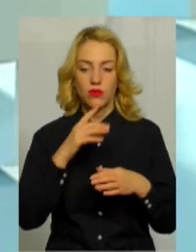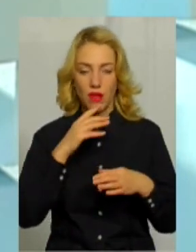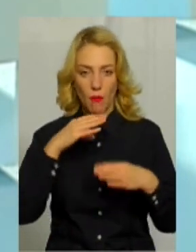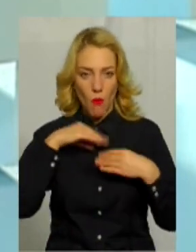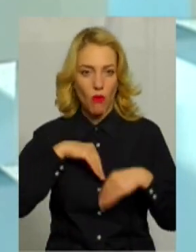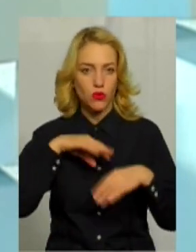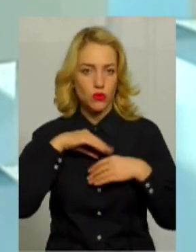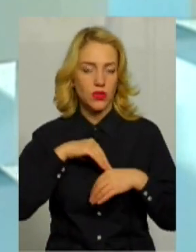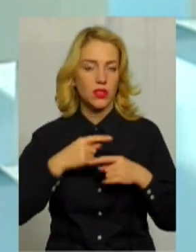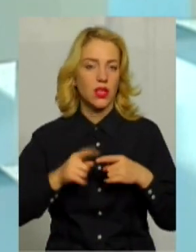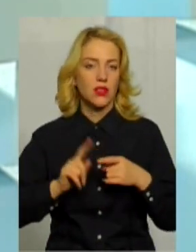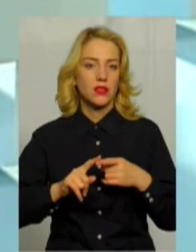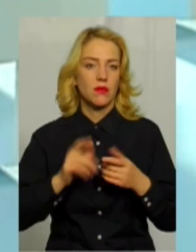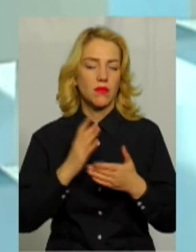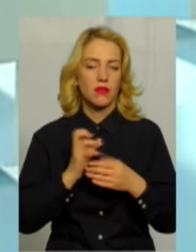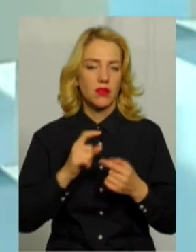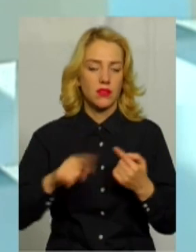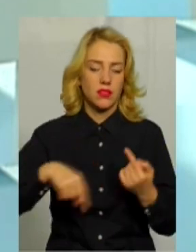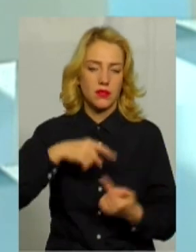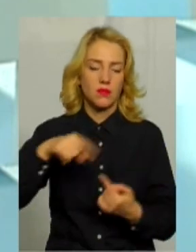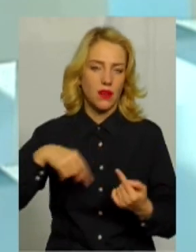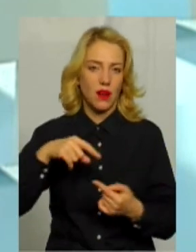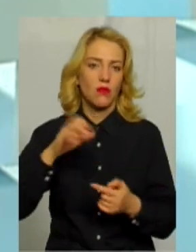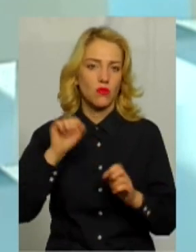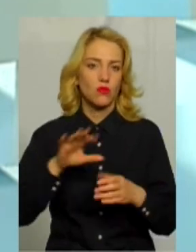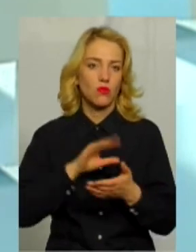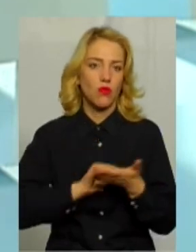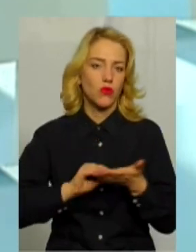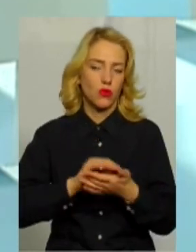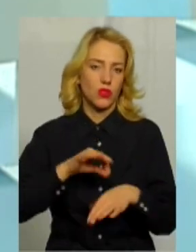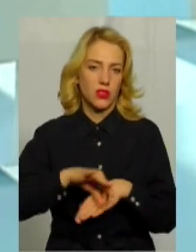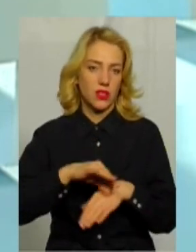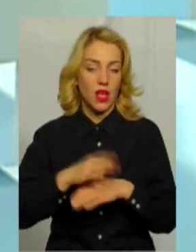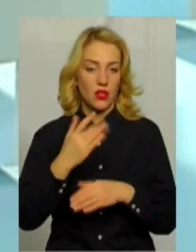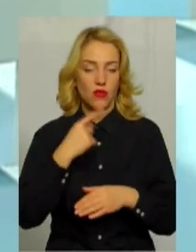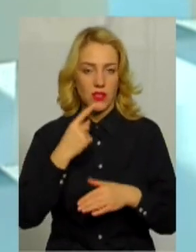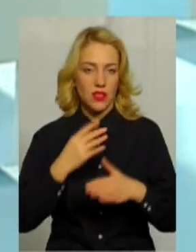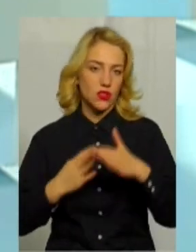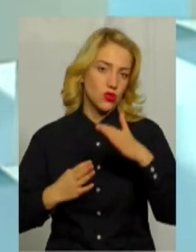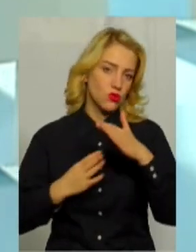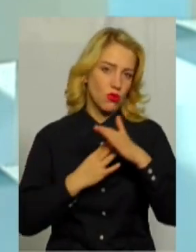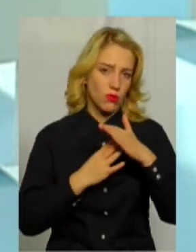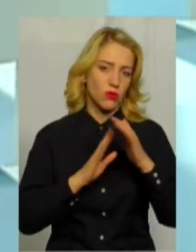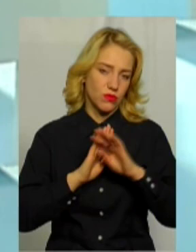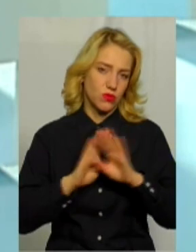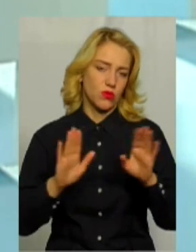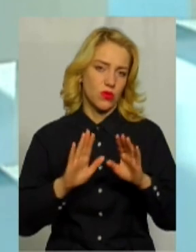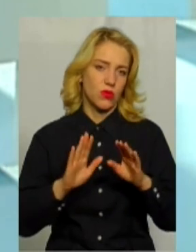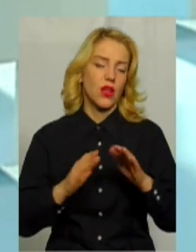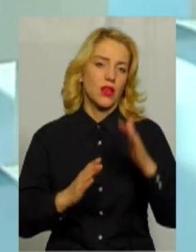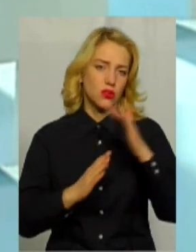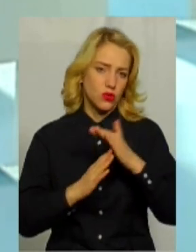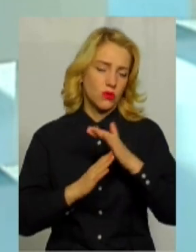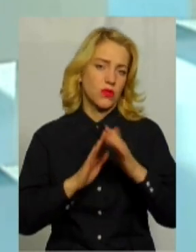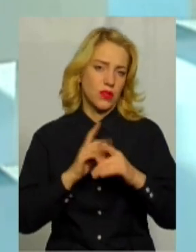воно має таку своєрідну спіраль, і воно може повторитися. А якщо ви скажете стоп, ви будете мати шанси. Звертайтеся, головне стукайте, а